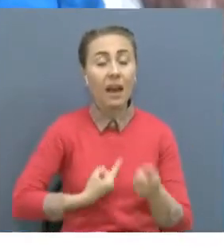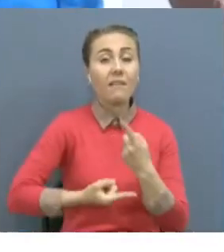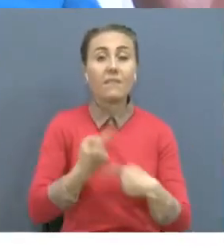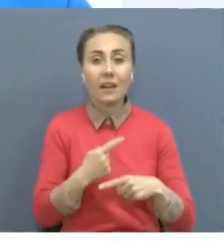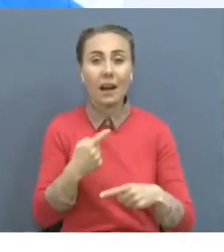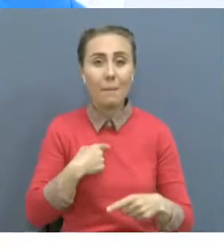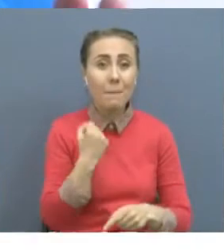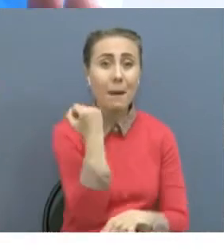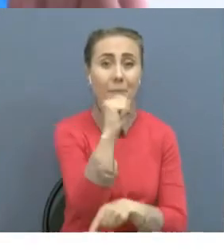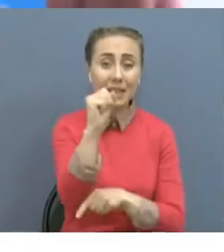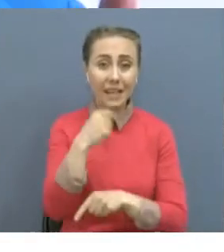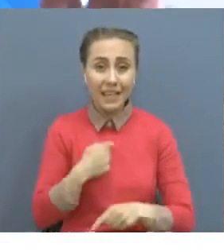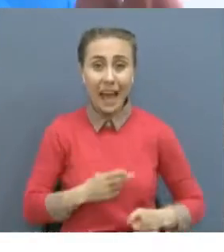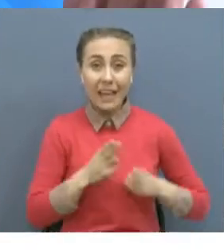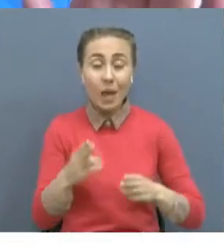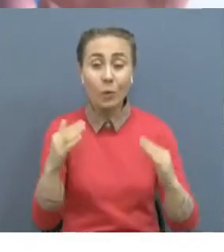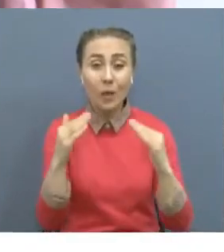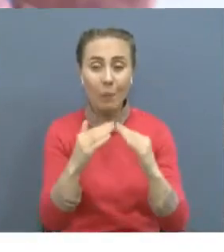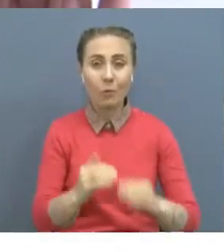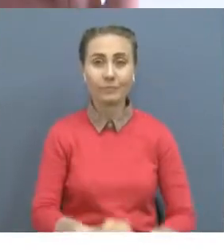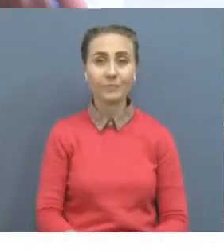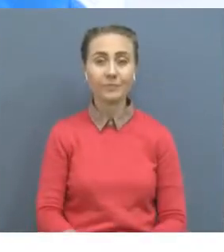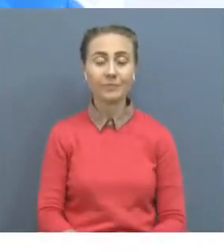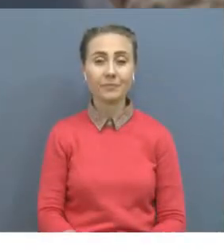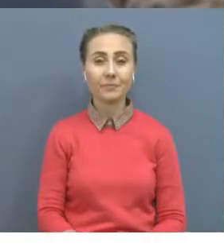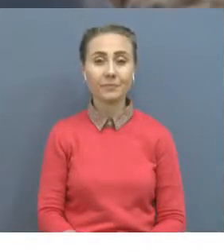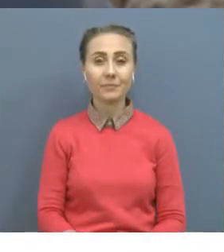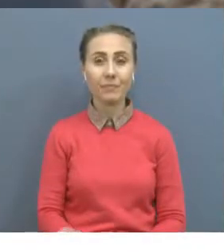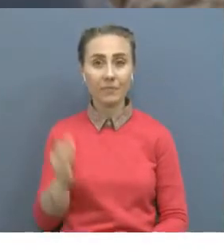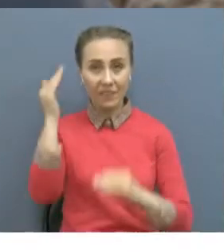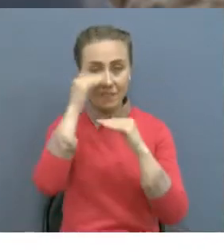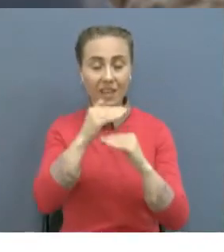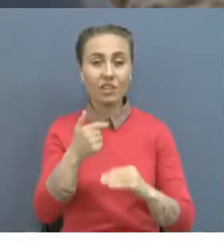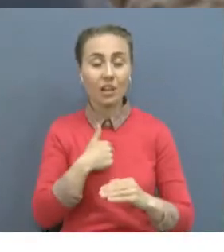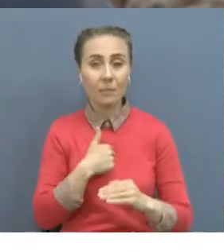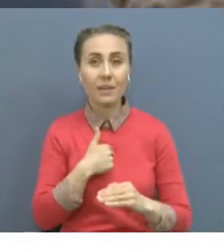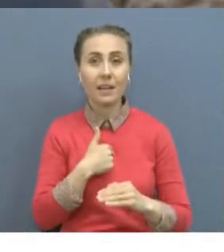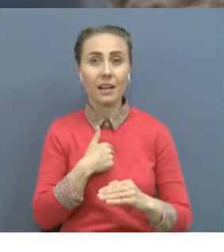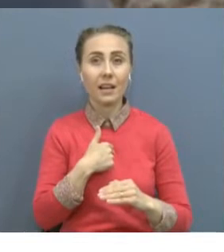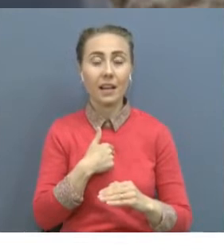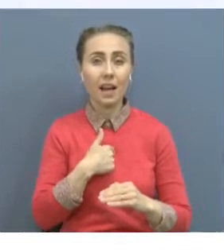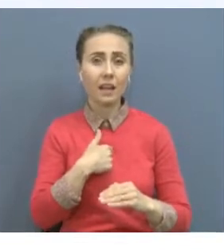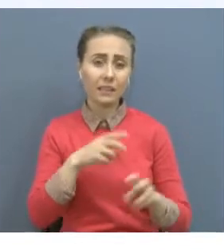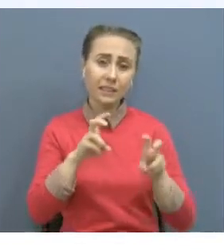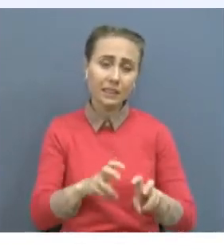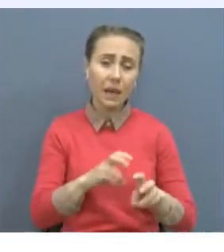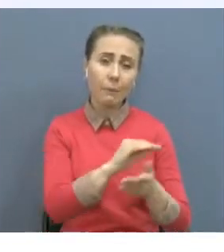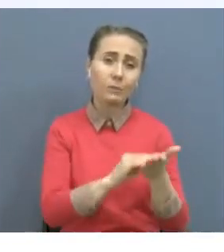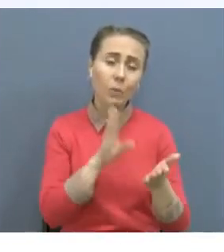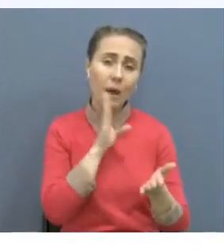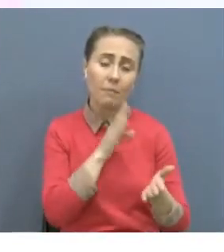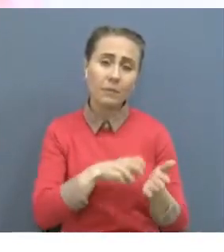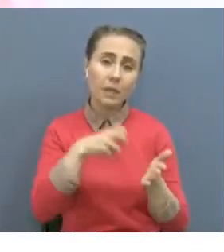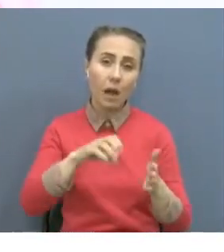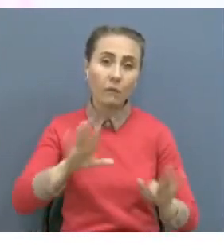Кешкісін мен анама қат жазуға кіріскен едім. Кенеттен ұрыс басталып, кейін тұныш орнай бастады. Женгіс, женгіс деген